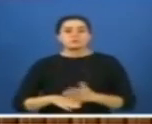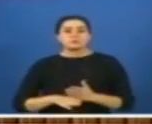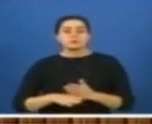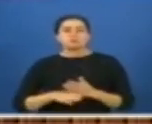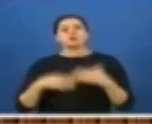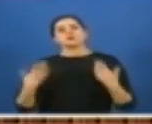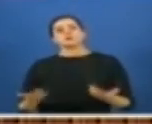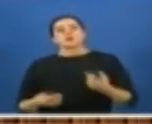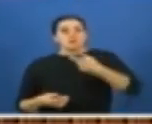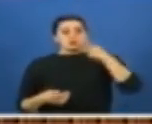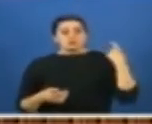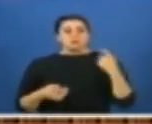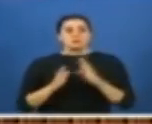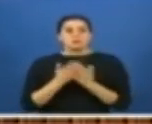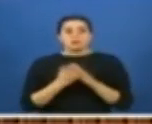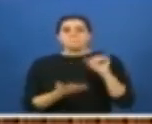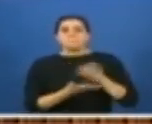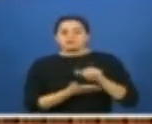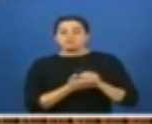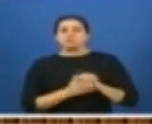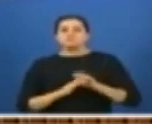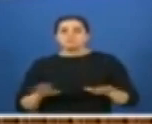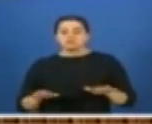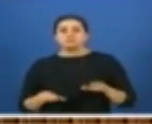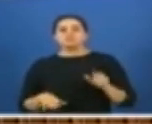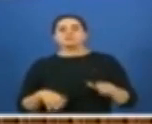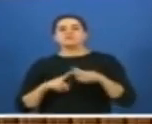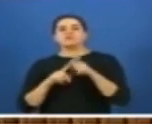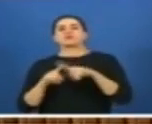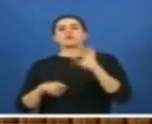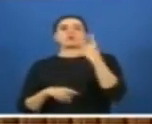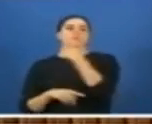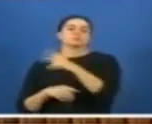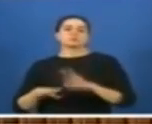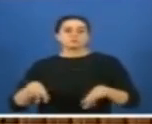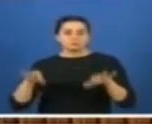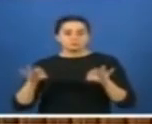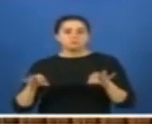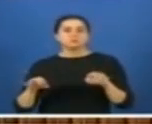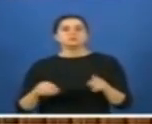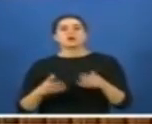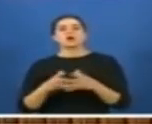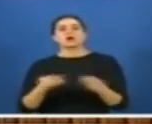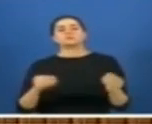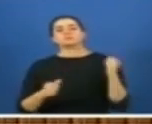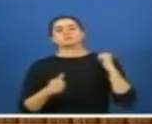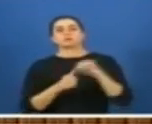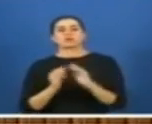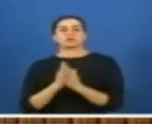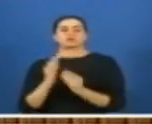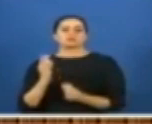Efendim eskiden kitaplar basılmış, onları FETÖ'cüler hazırlamış. O nedenle yeni kitaplar hazırlayacağız.